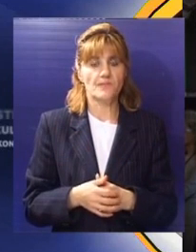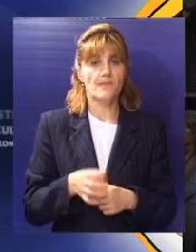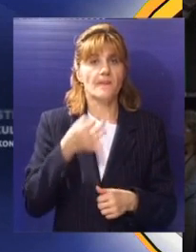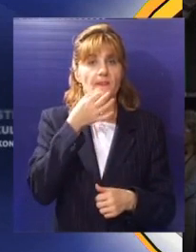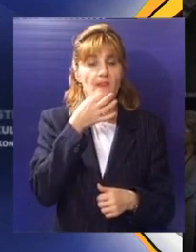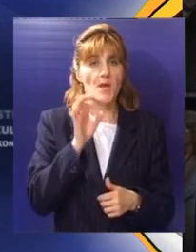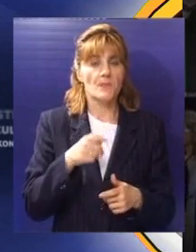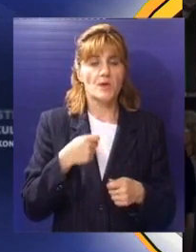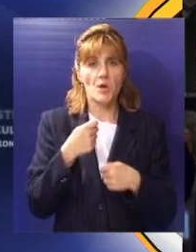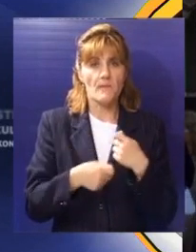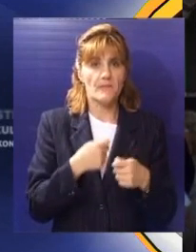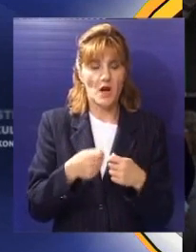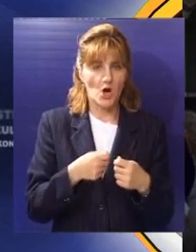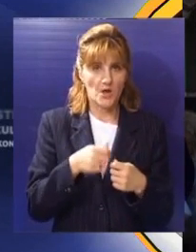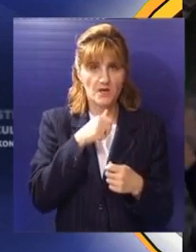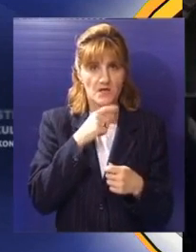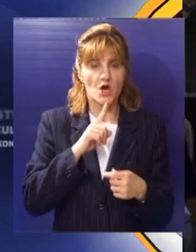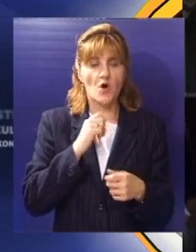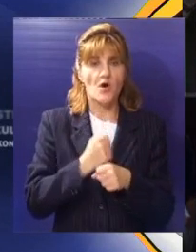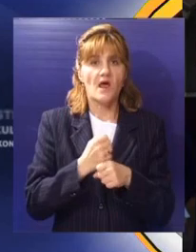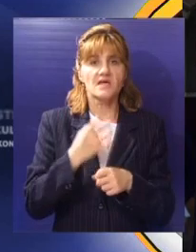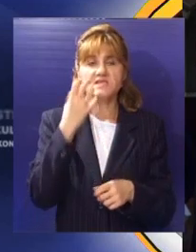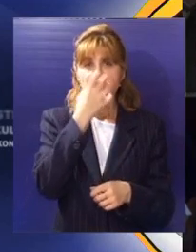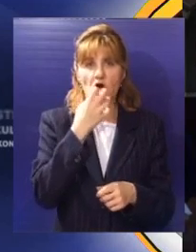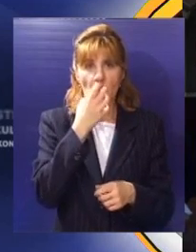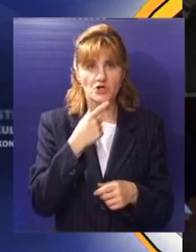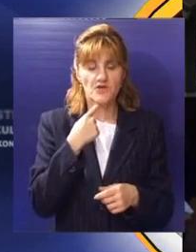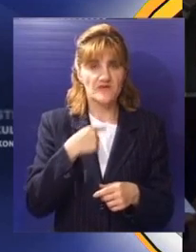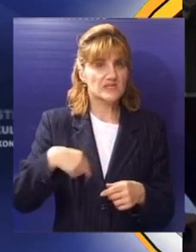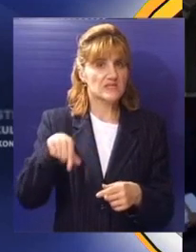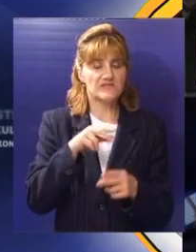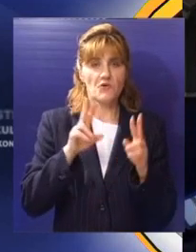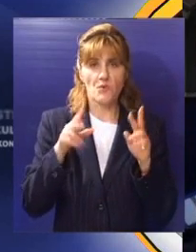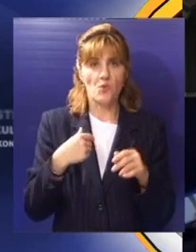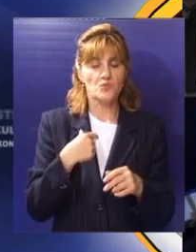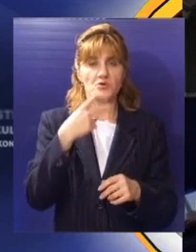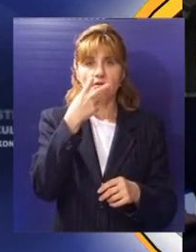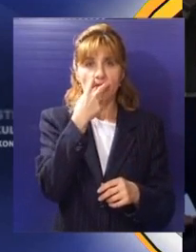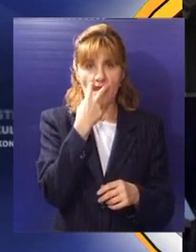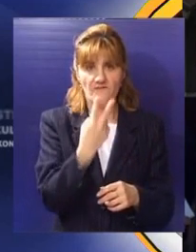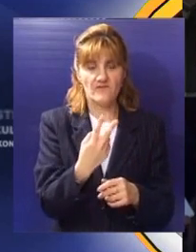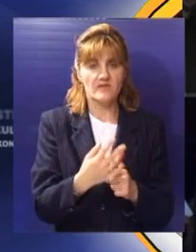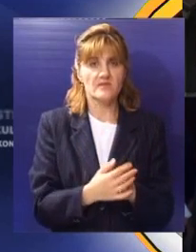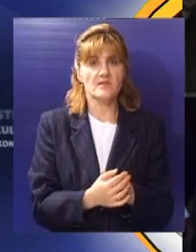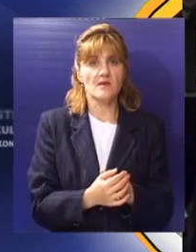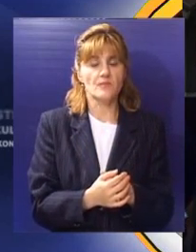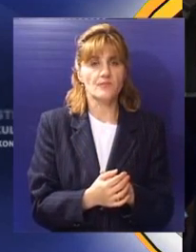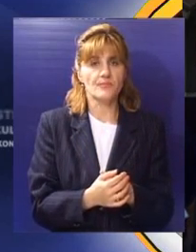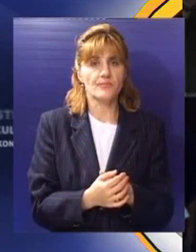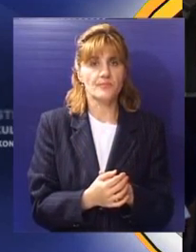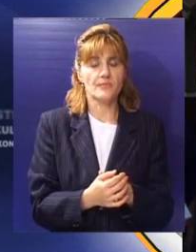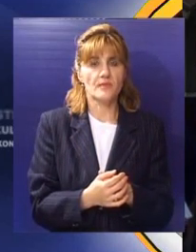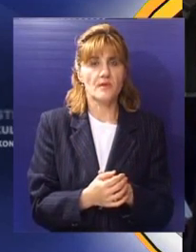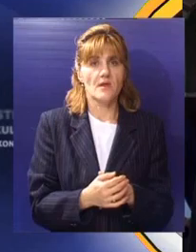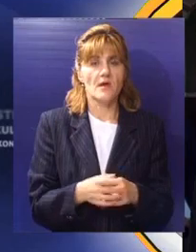najuspešnijih projekata uopšte je bio projekat koji je radio Zološki vrt. Svi sugrađeni su mogli da vide i da kažemo